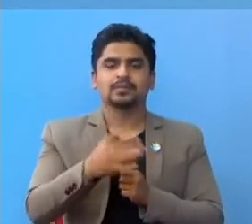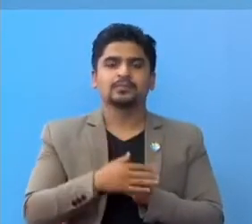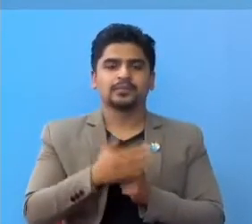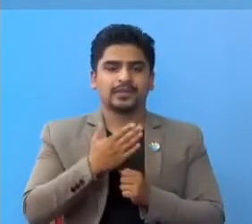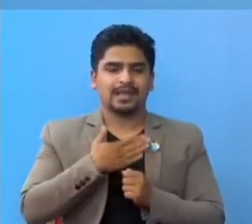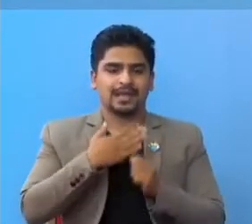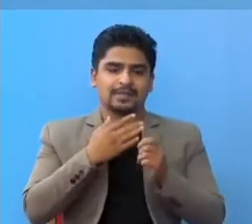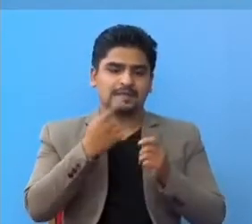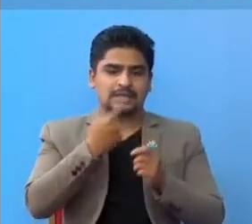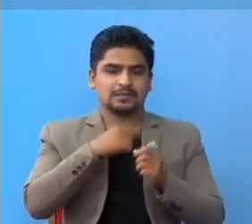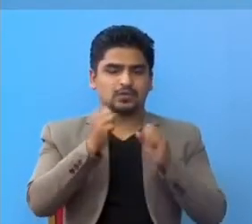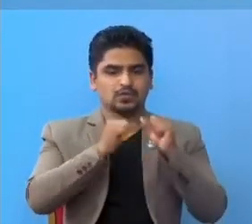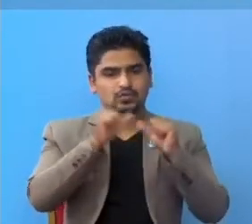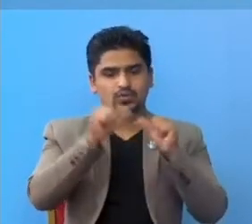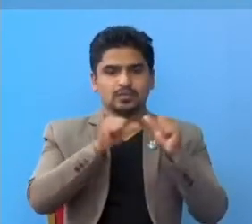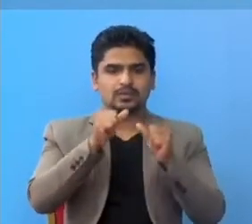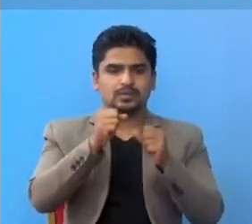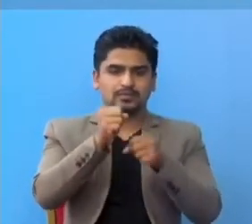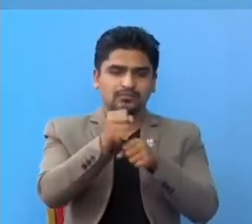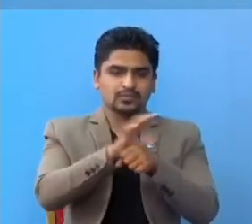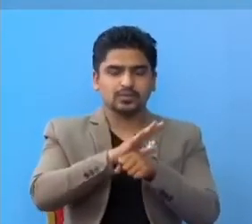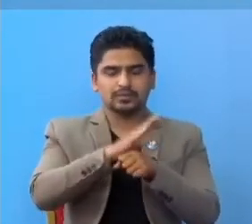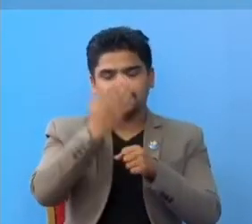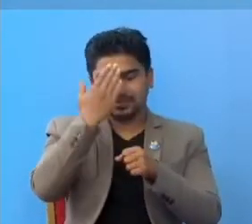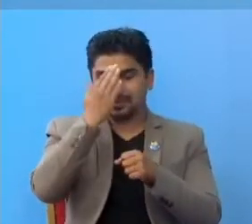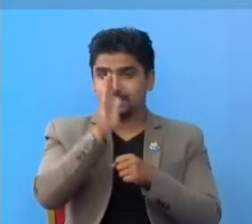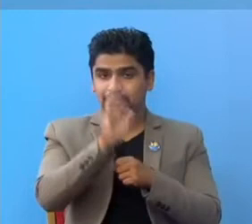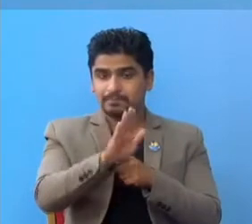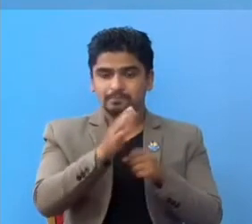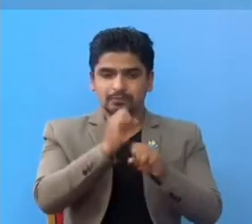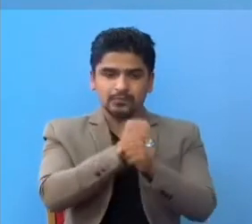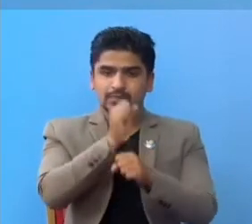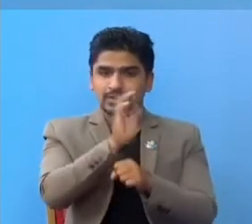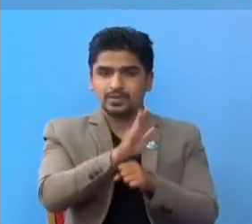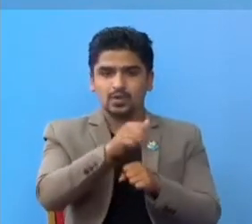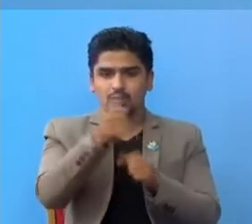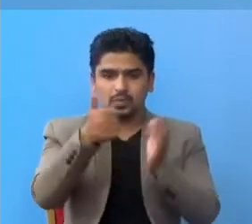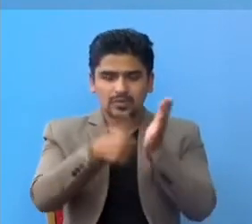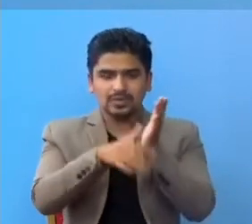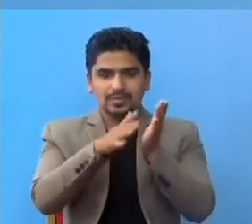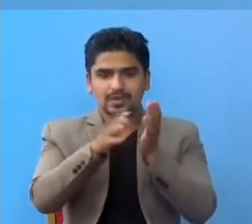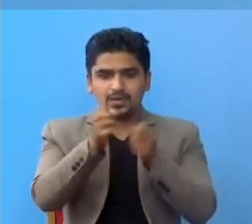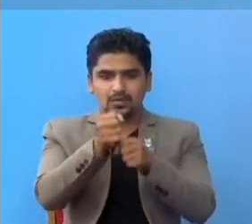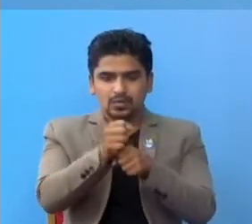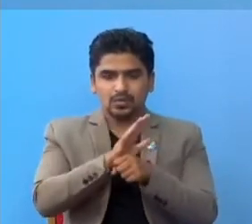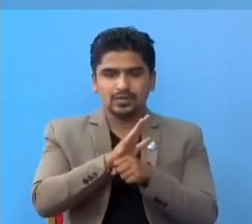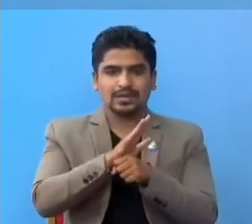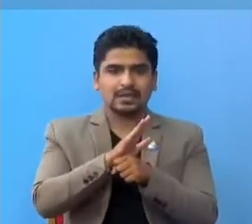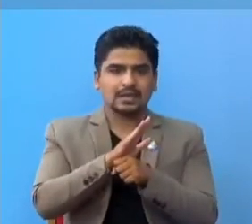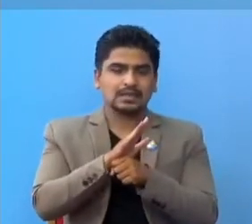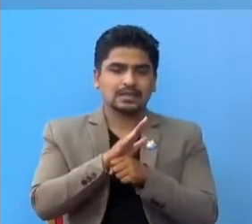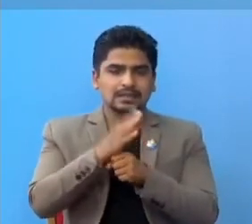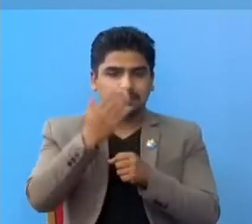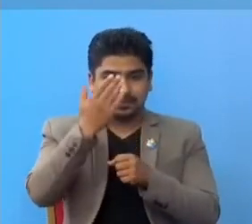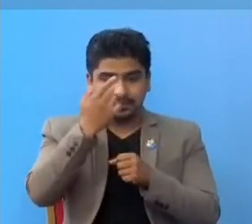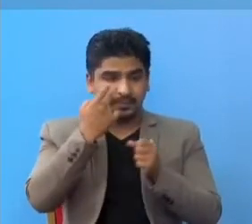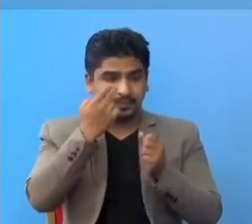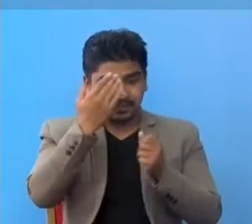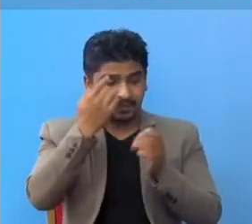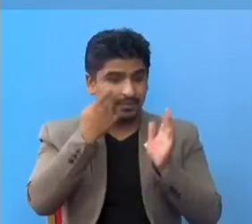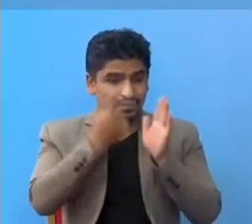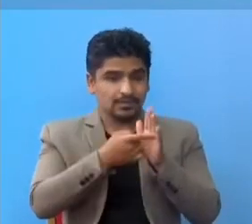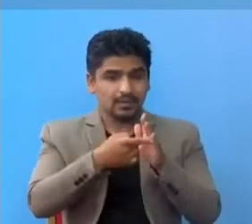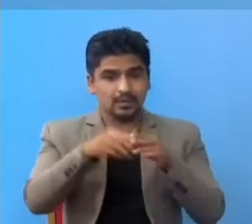हामी जो कोई पनी एसको संक्रमण को जो किम्मा छों, और कोई गुरा परिछन बाट कोरोना संक्रमण देखी देएमा अब